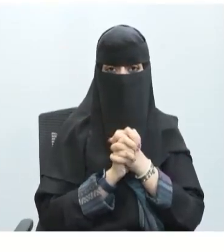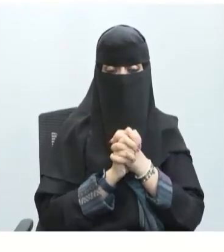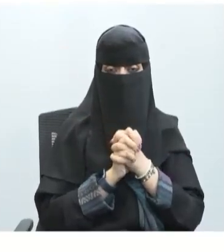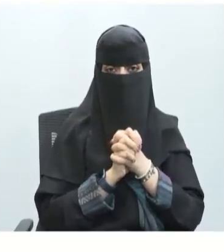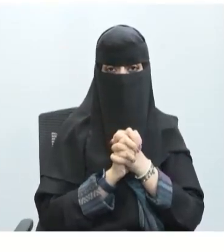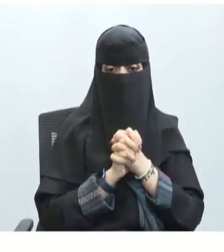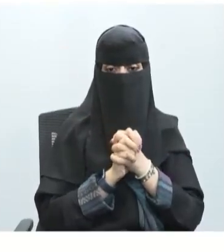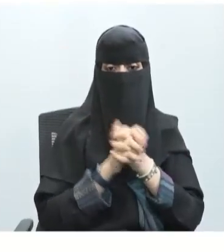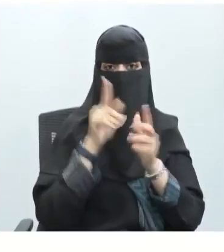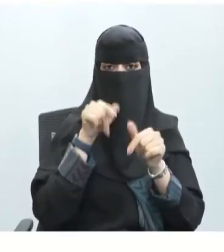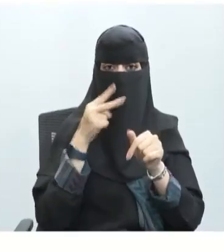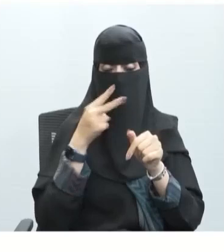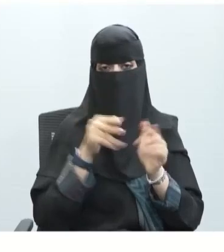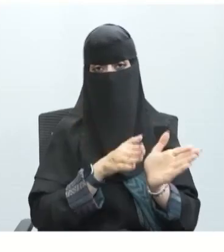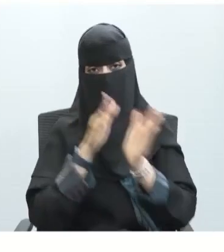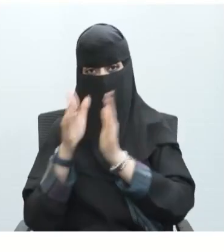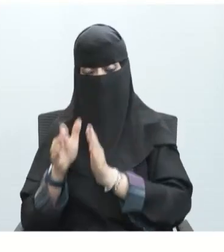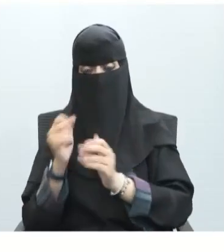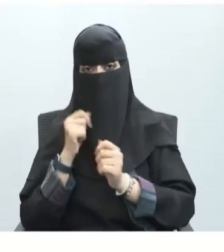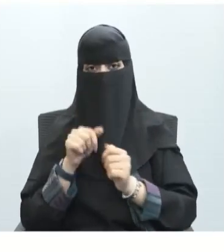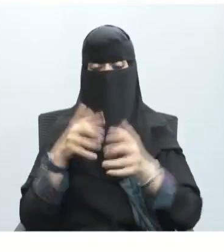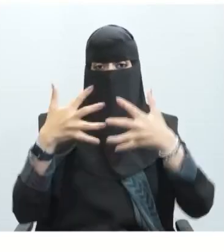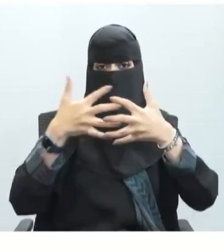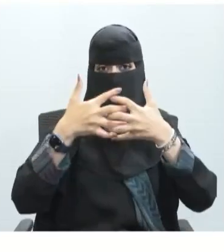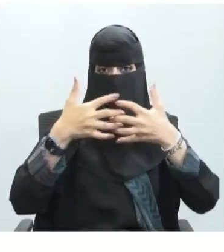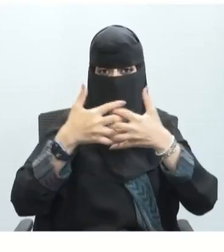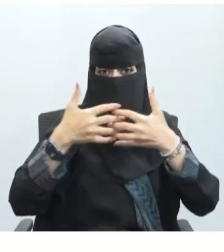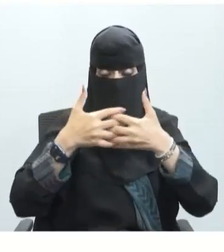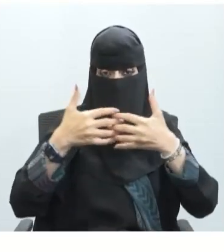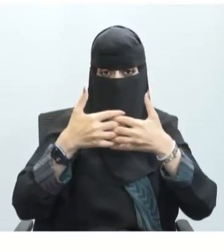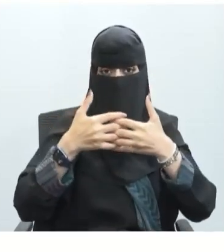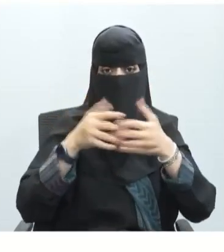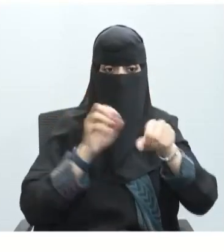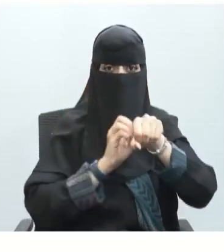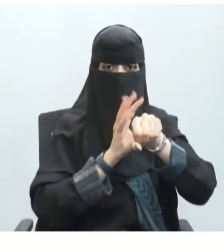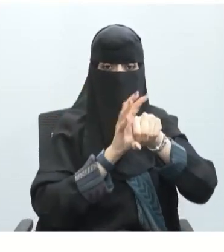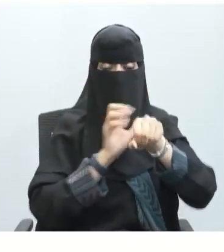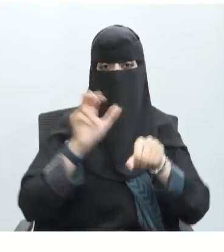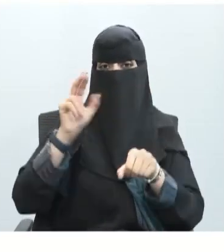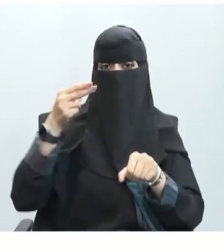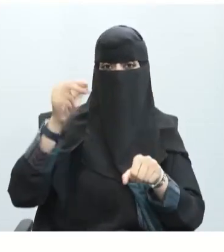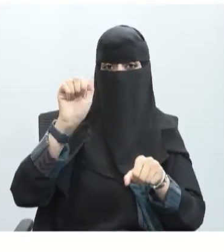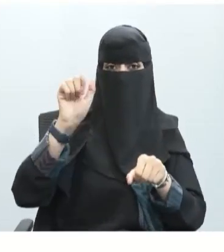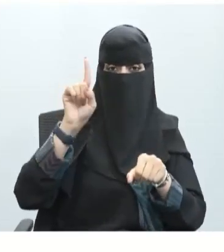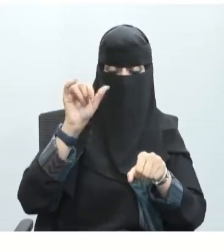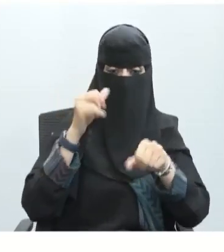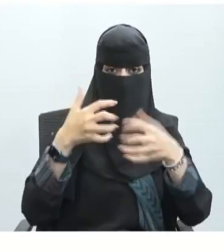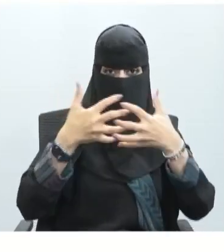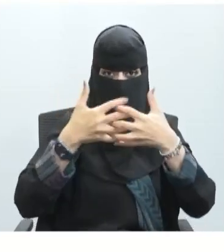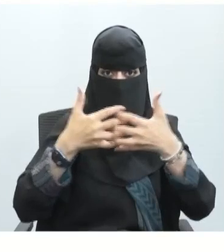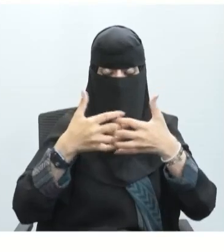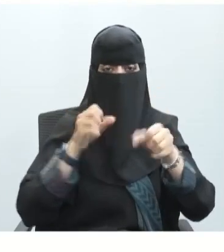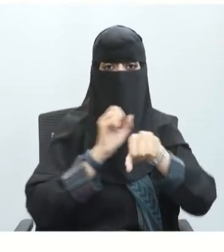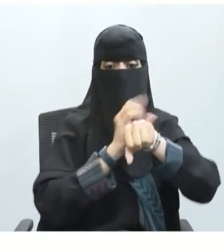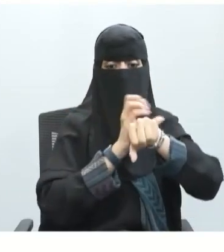في التشابك العصبي ماذا نقصد بالتشابك العصبي يوجد فراغ صغير بين محور خلية عصبية وشجرات خلية